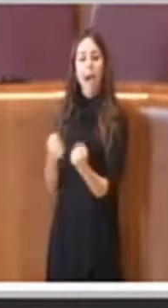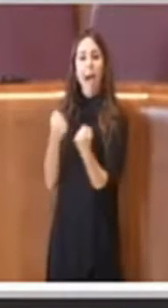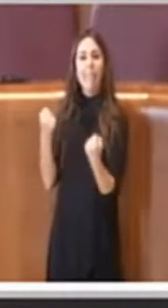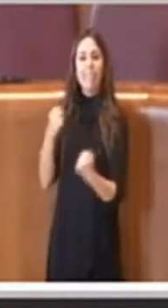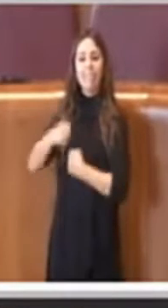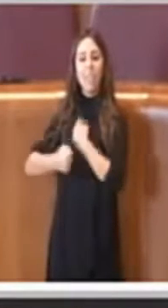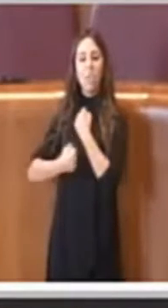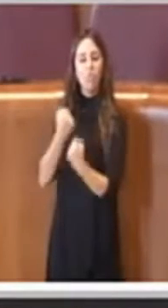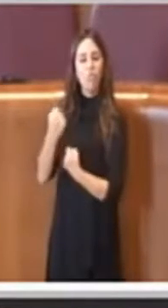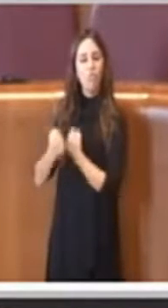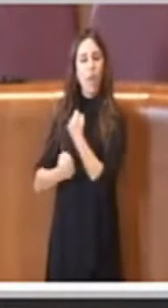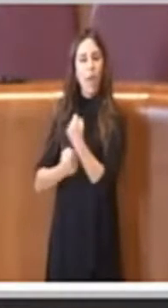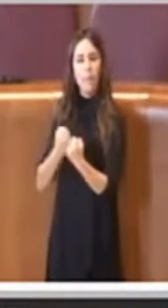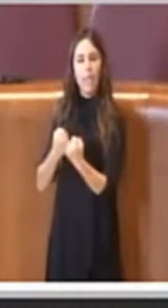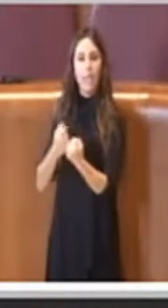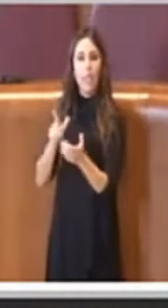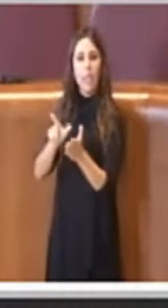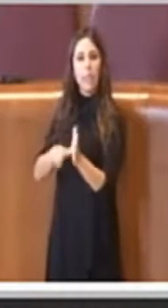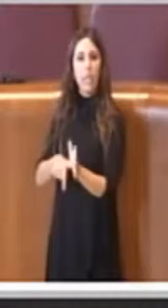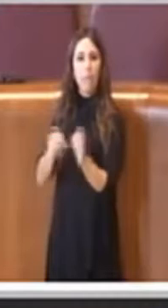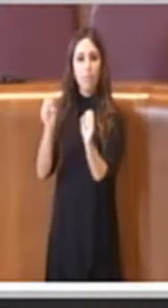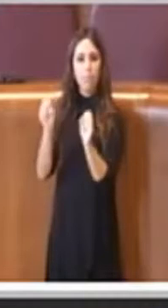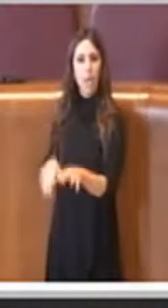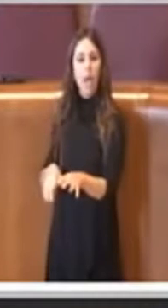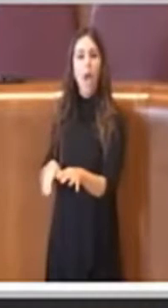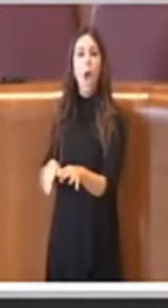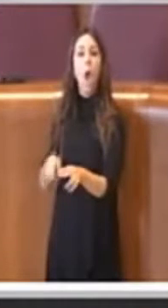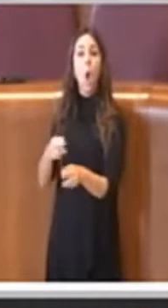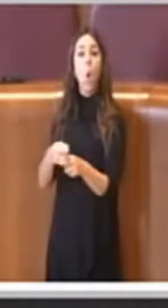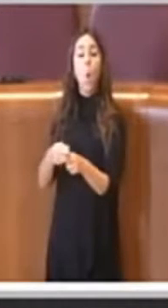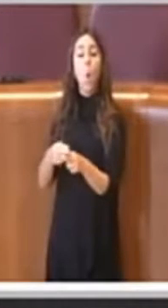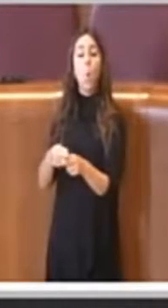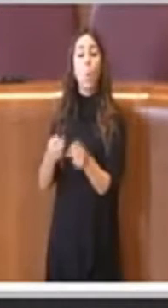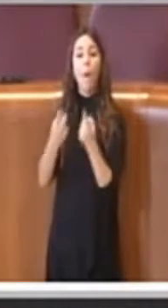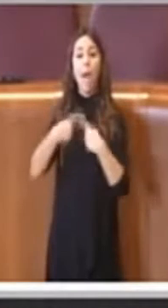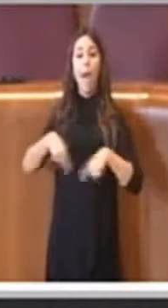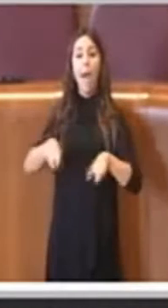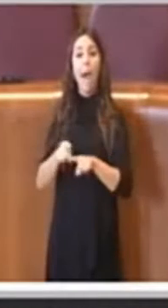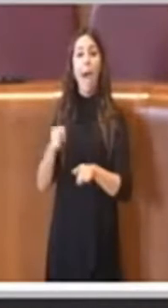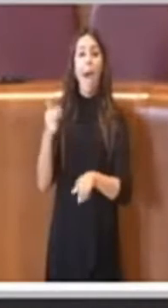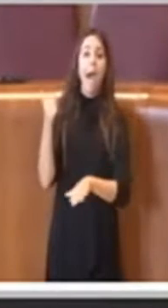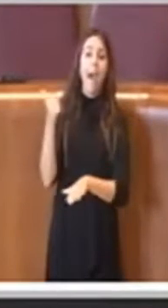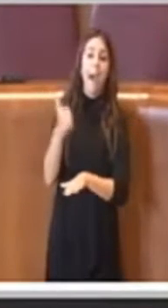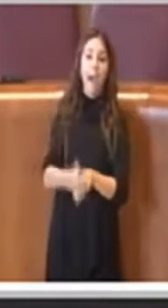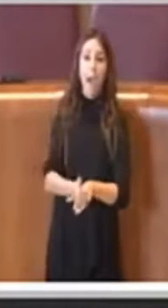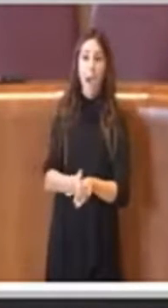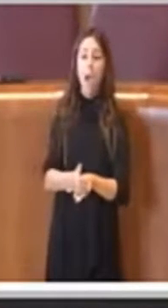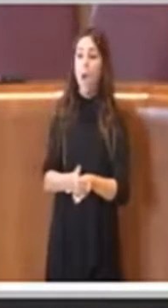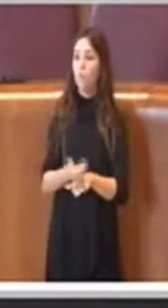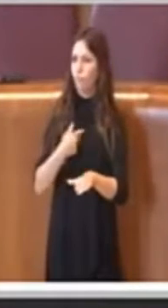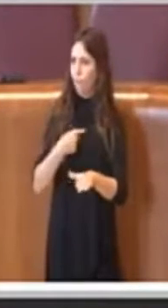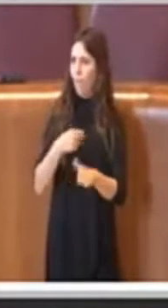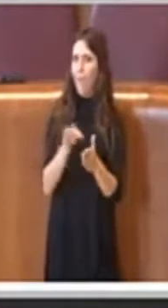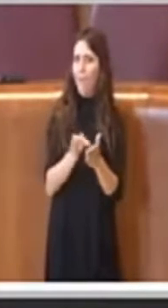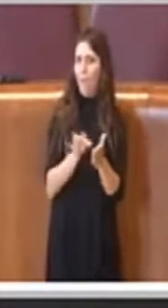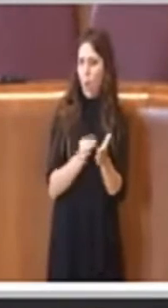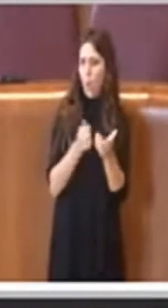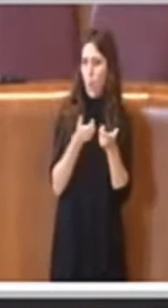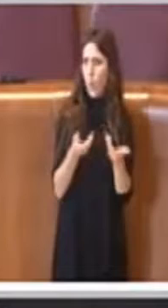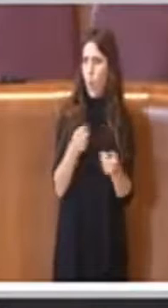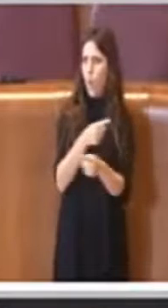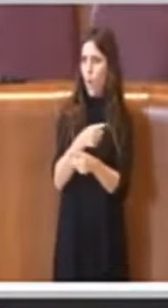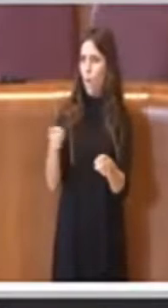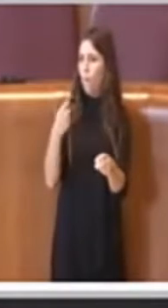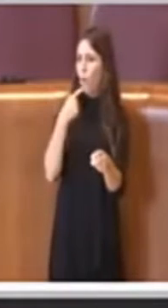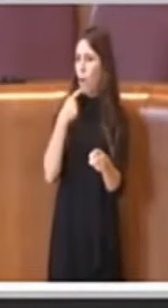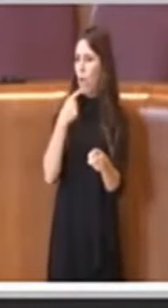all'Assemblea Capitolina in un momento del genere dove ci sono moltissimi atti, dove lo avete detto